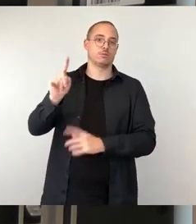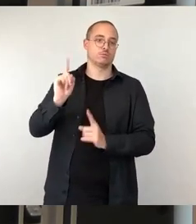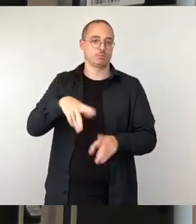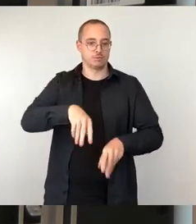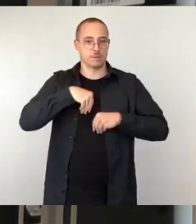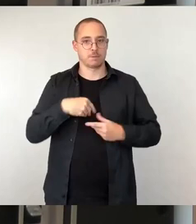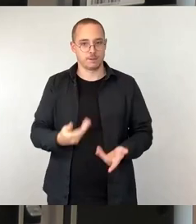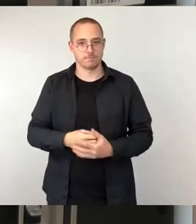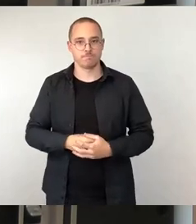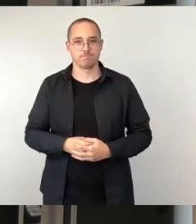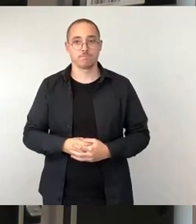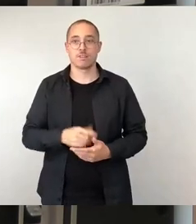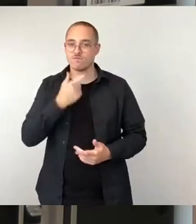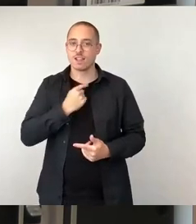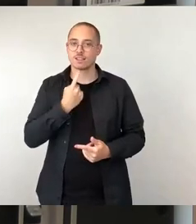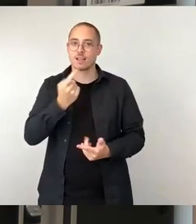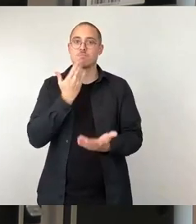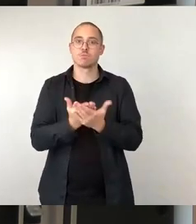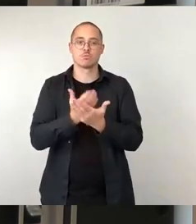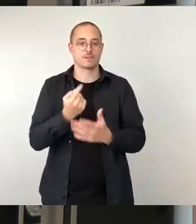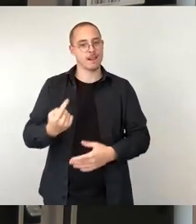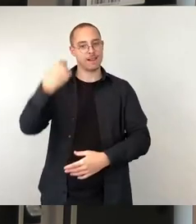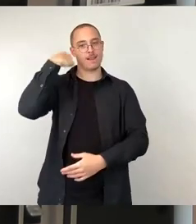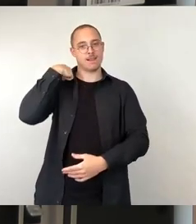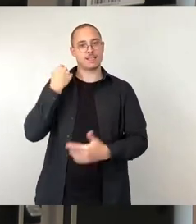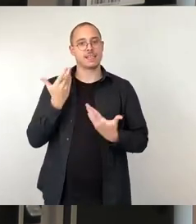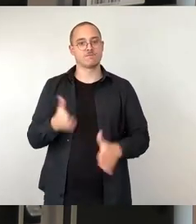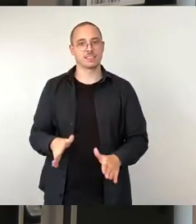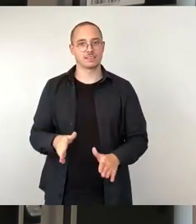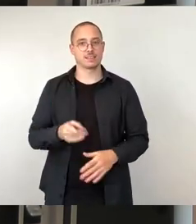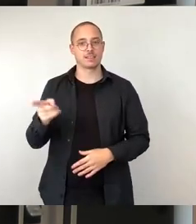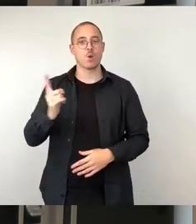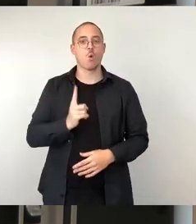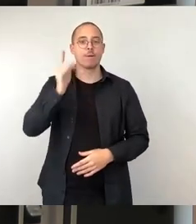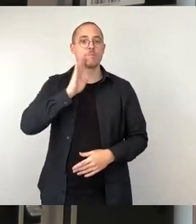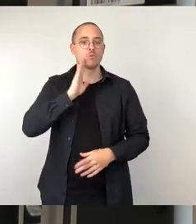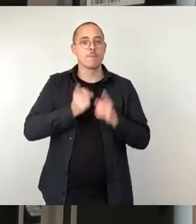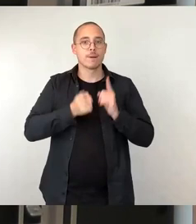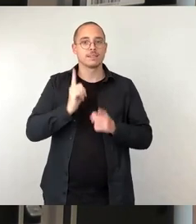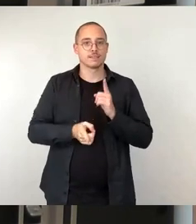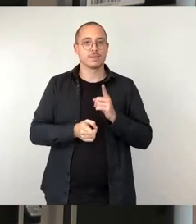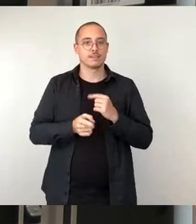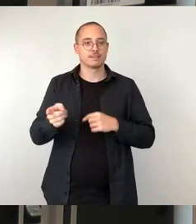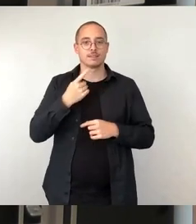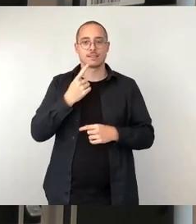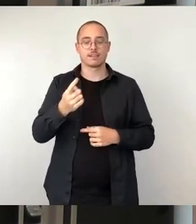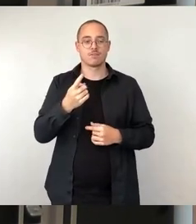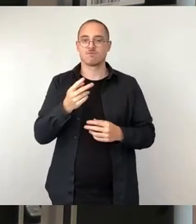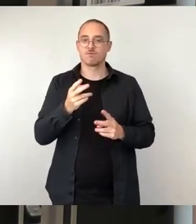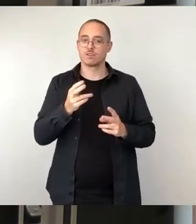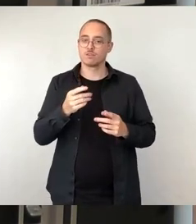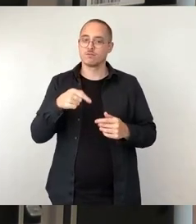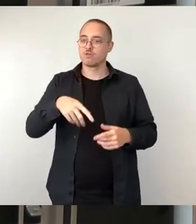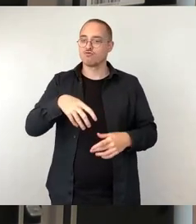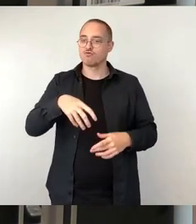Vor kurzem hat der Oberbürgermeister die Ehrenmünze der Stadt vergeben. Die wird